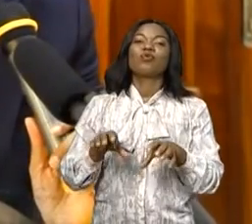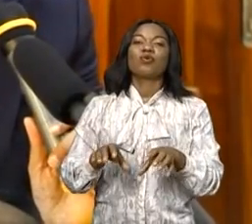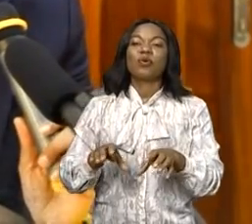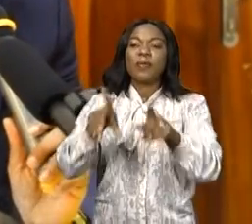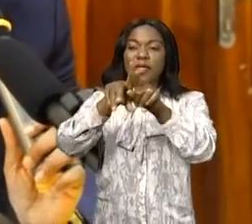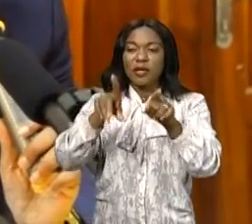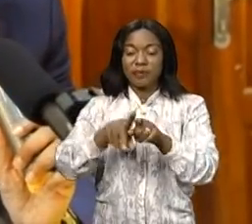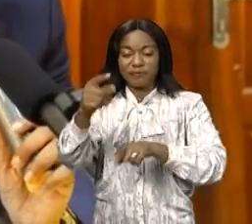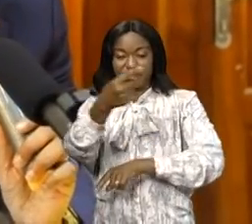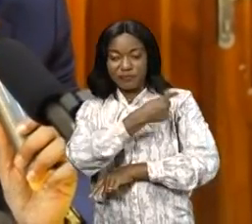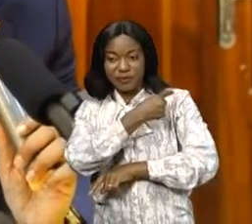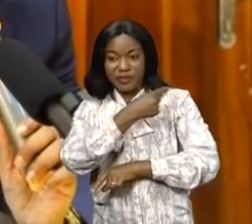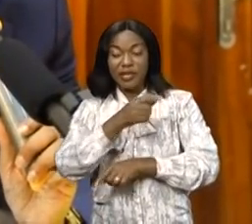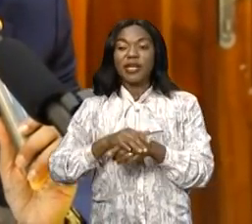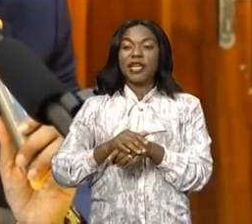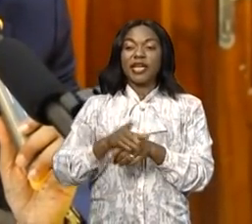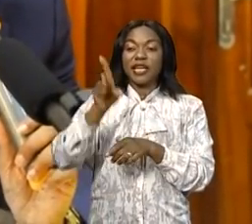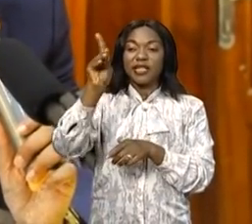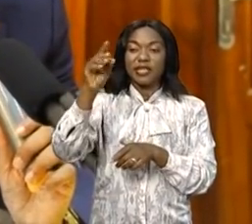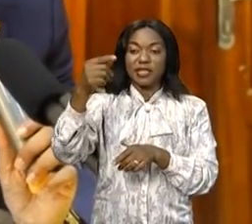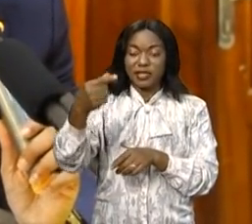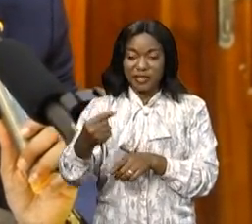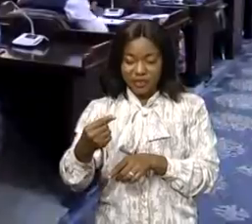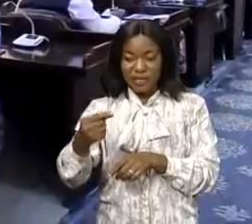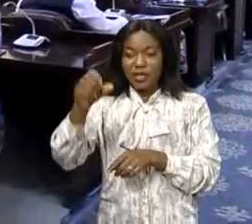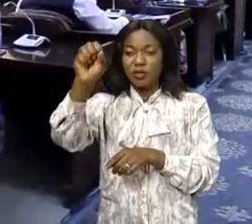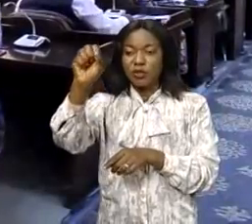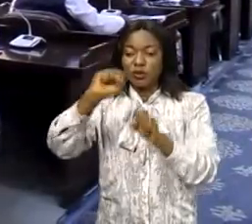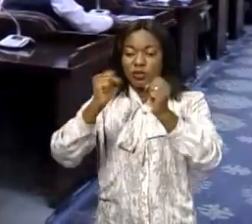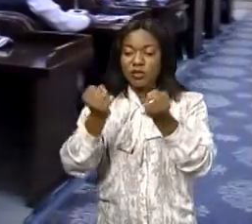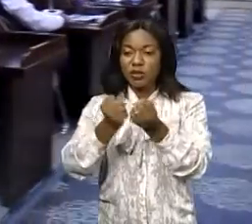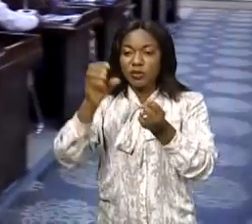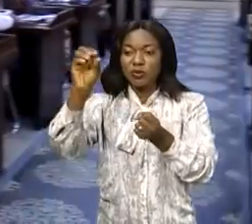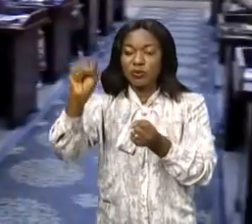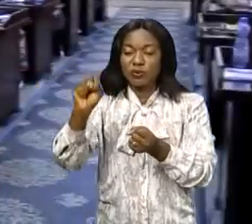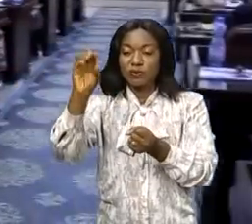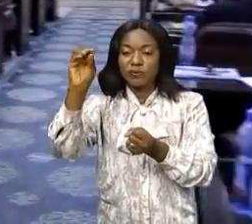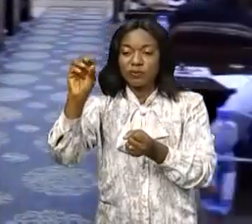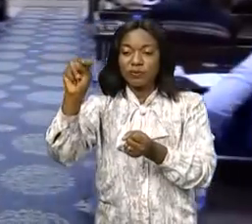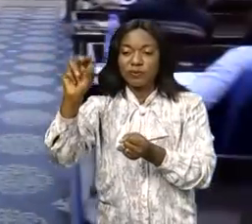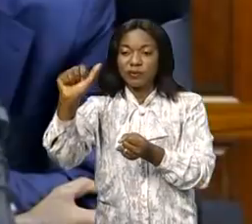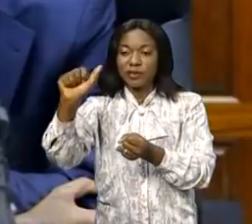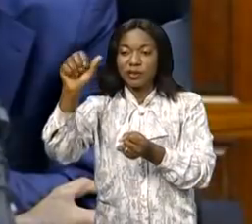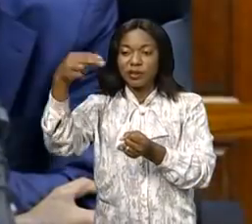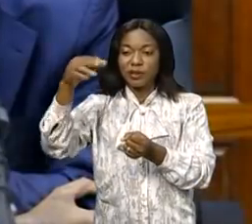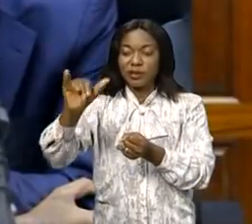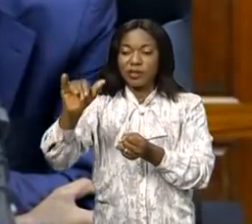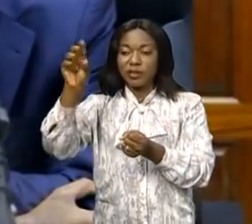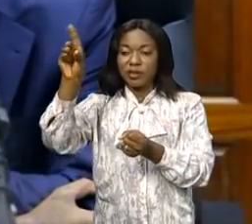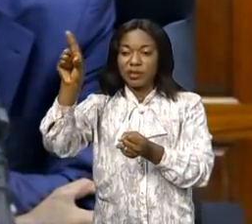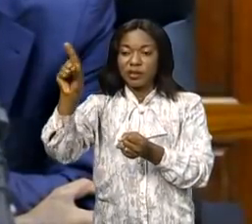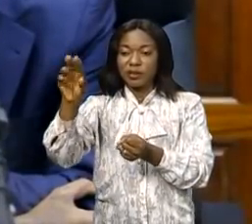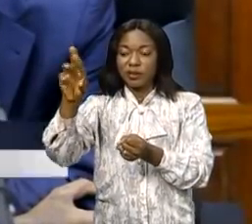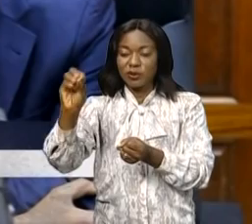Iber Miemi, DG de la Sonaïdroque, salue cette formation qui s'inscrit dans la vision du chef de l'État. Une série d